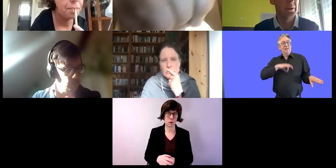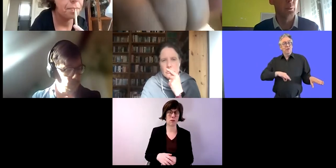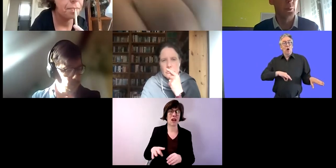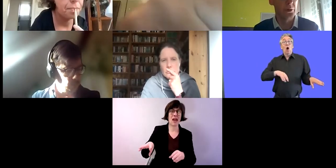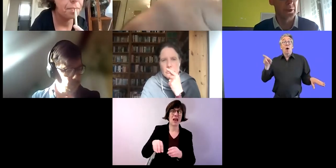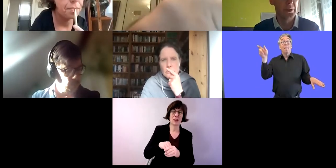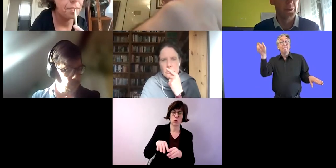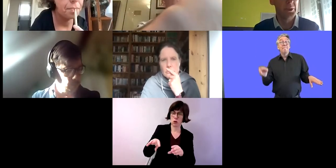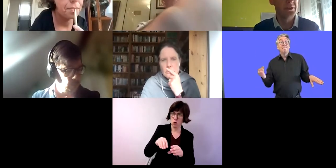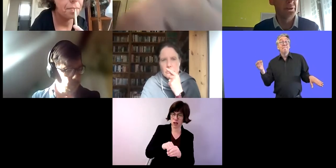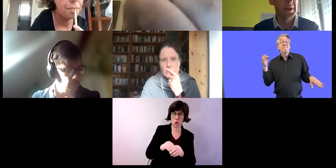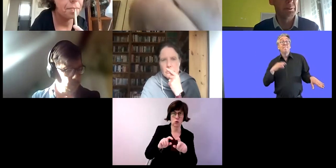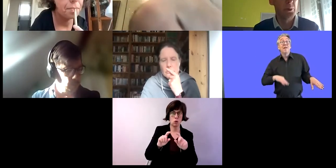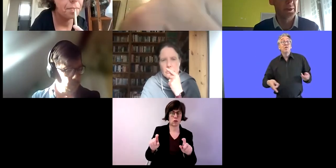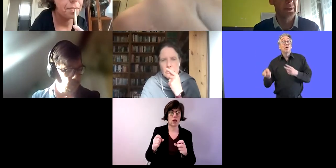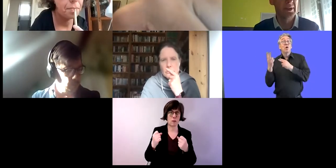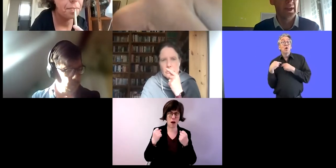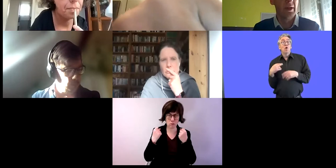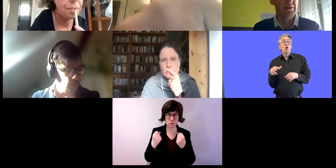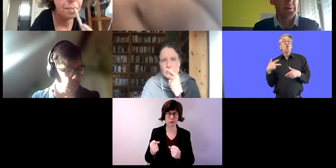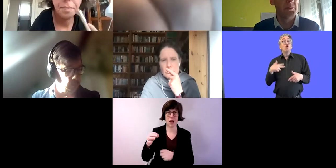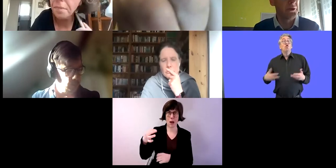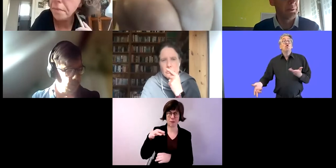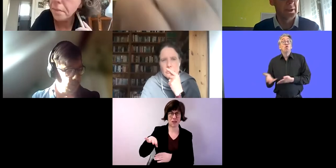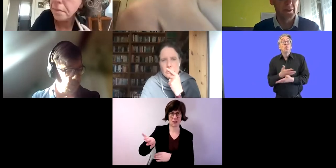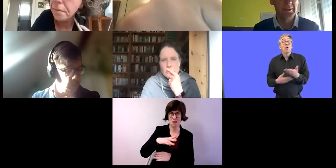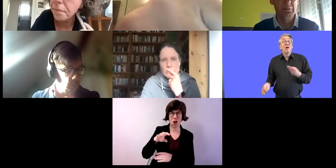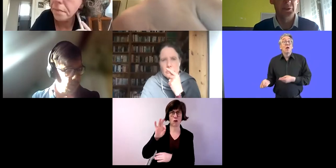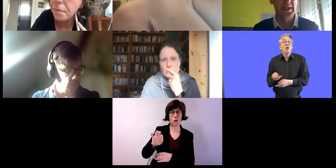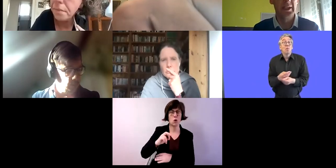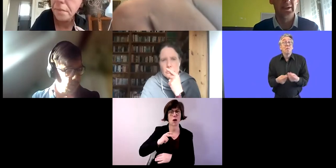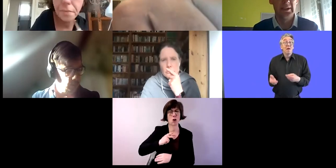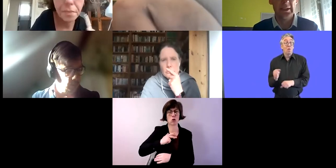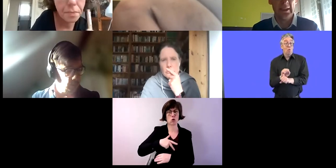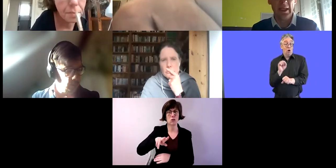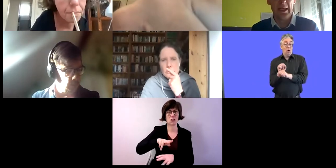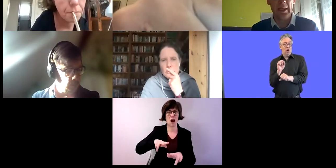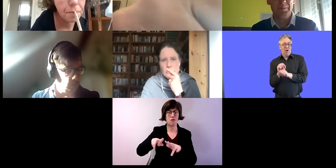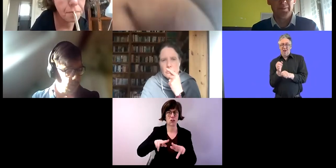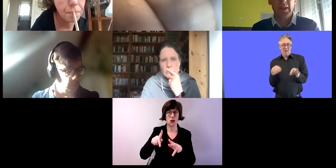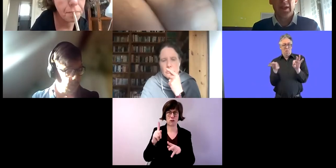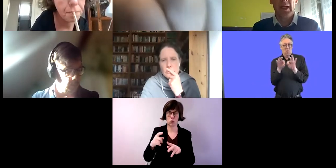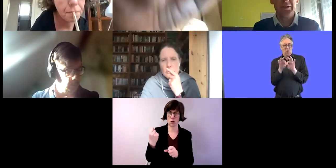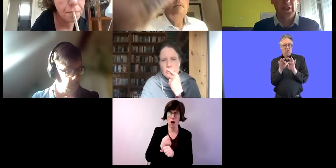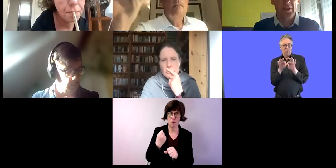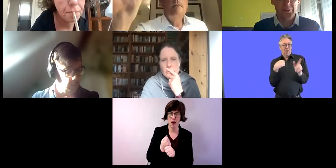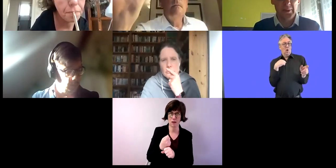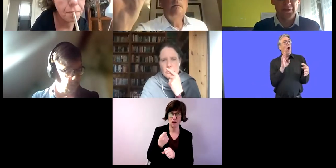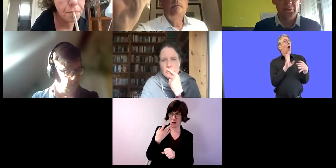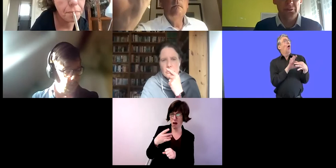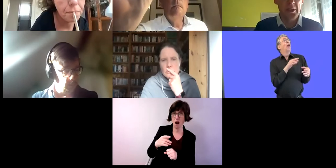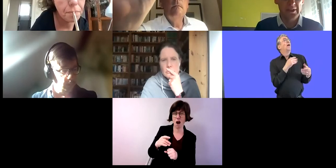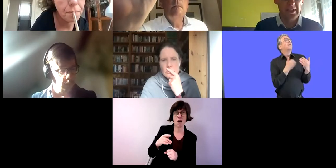ist jetzt Thema des Ministeriums für Sozialwirtschaft und Arbeit. Und das ist natürlich von der